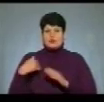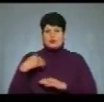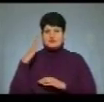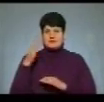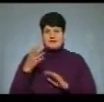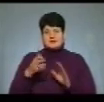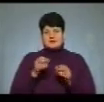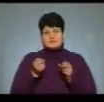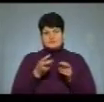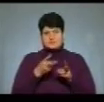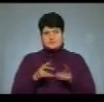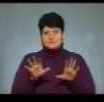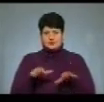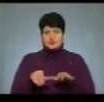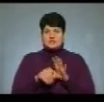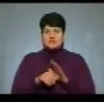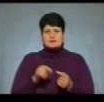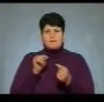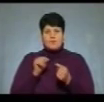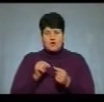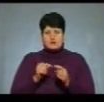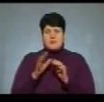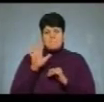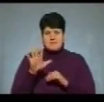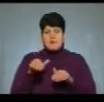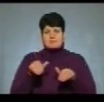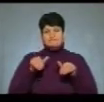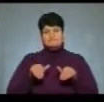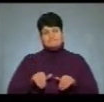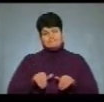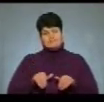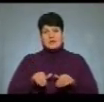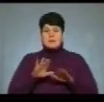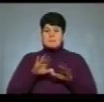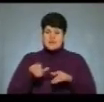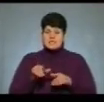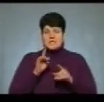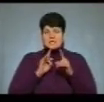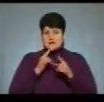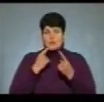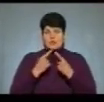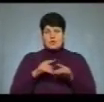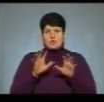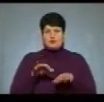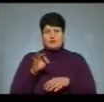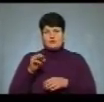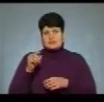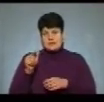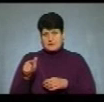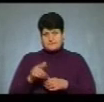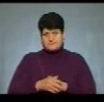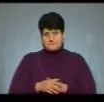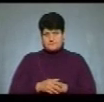зняття голови, 6 – проти, 5 депутатів отримались. Після сесії ми поспілкувалися із головою ОТГ Володимиром Мельником.